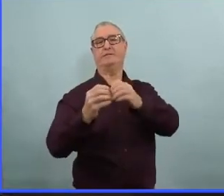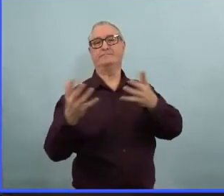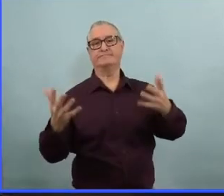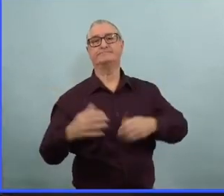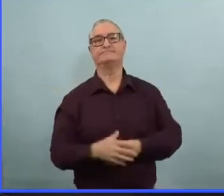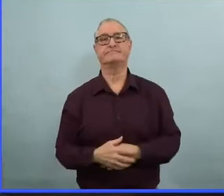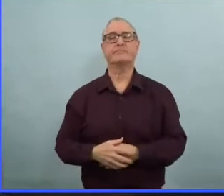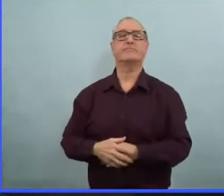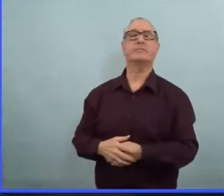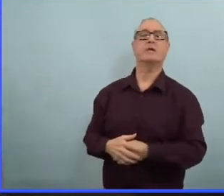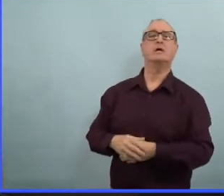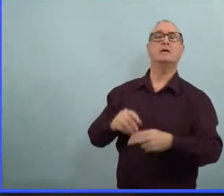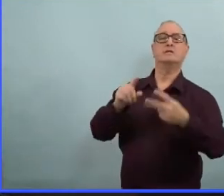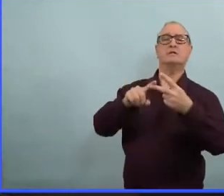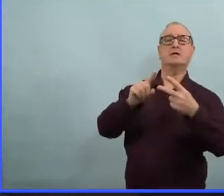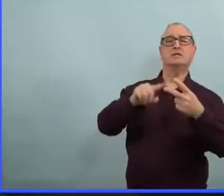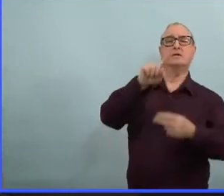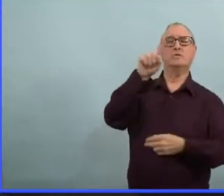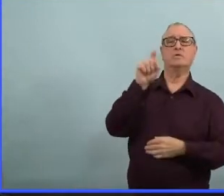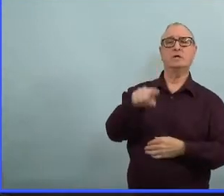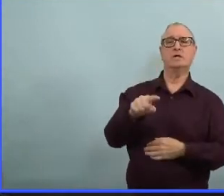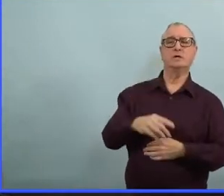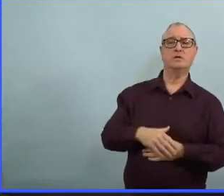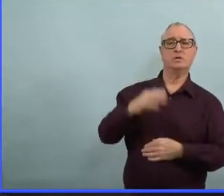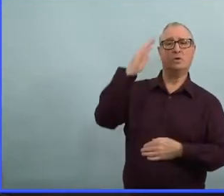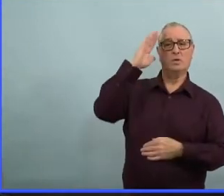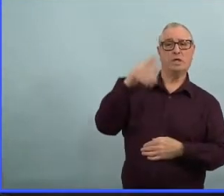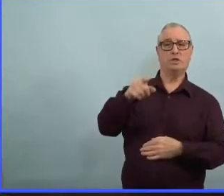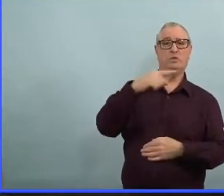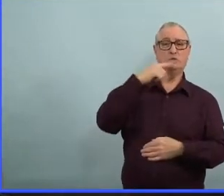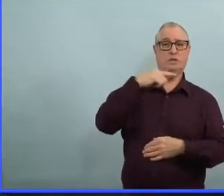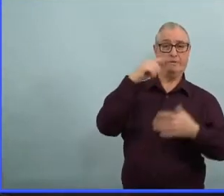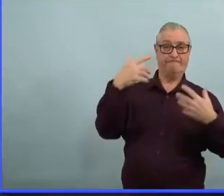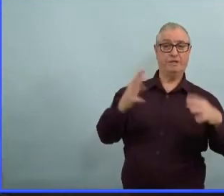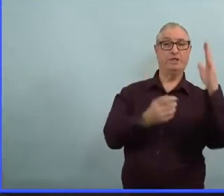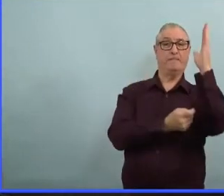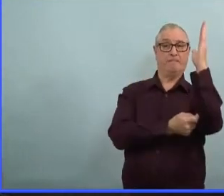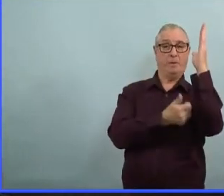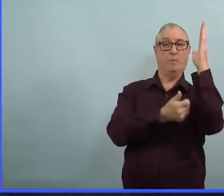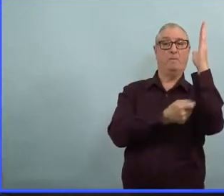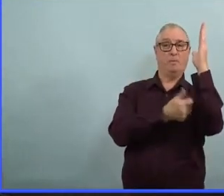Alors, avec le souplessement des restrictions, je sais que ça ne pas être toutes les restrictions tout de suite.